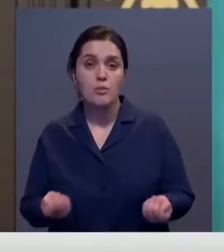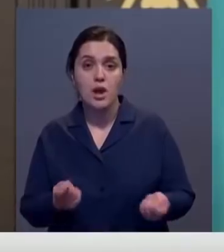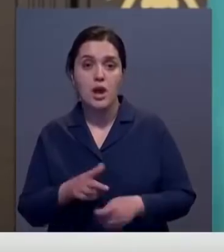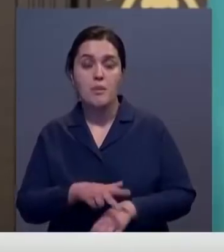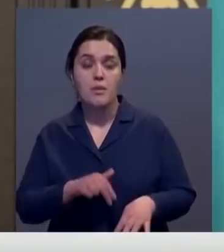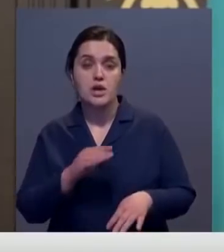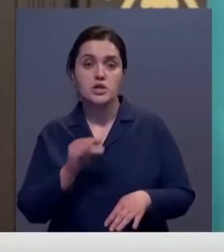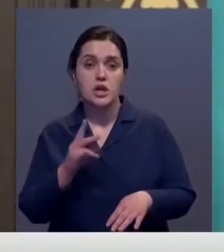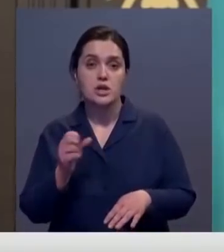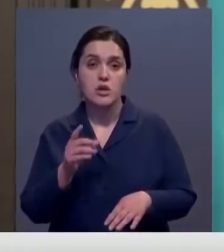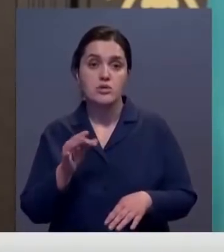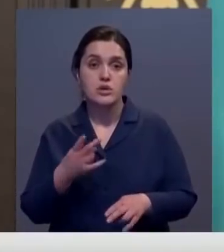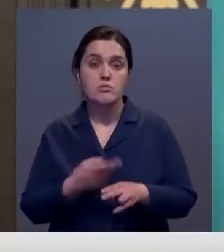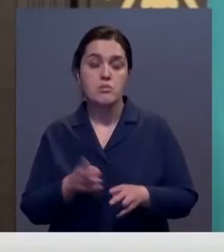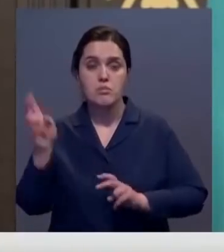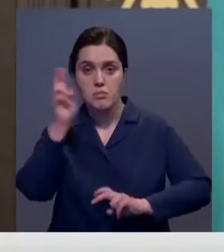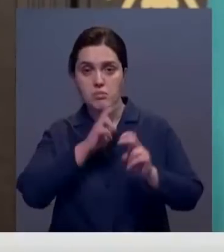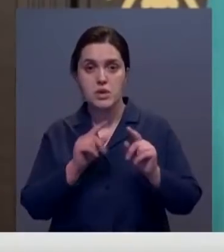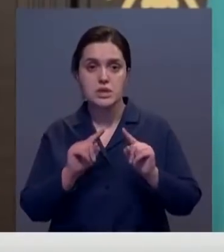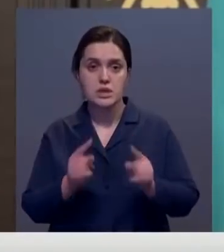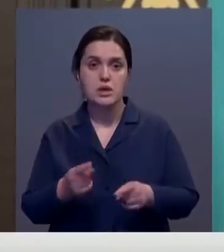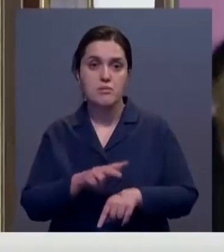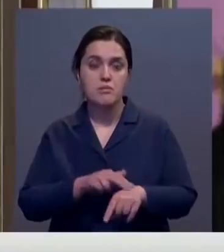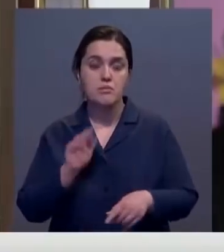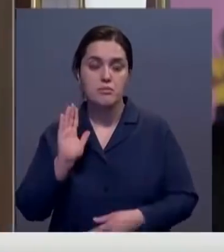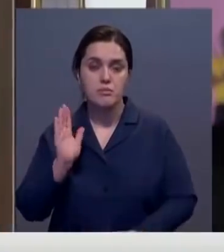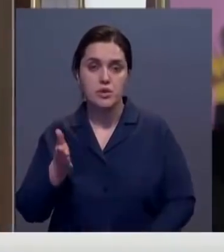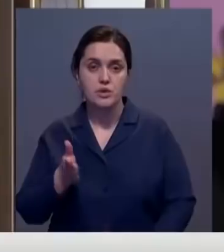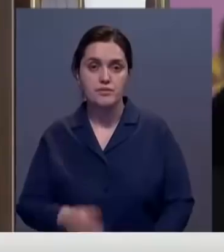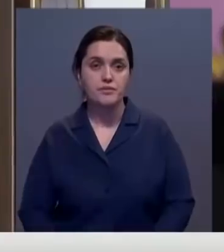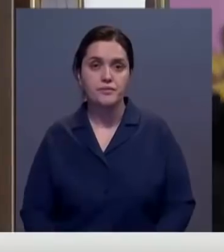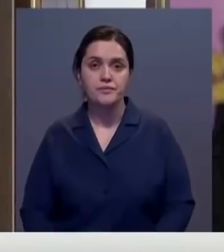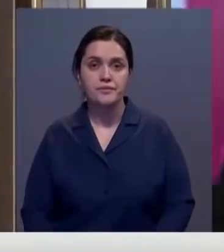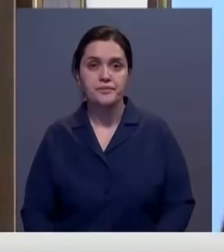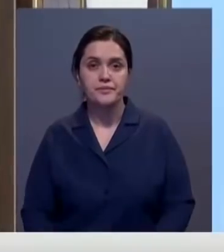Жанаузин ориентирован на поиски и задержания подозреваемых в нападении.